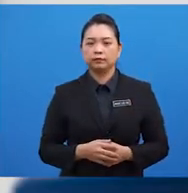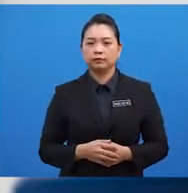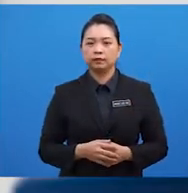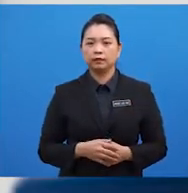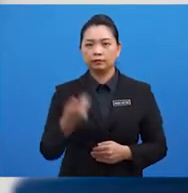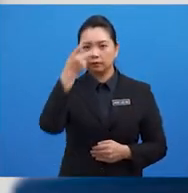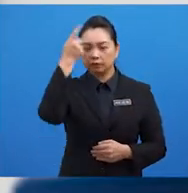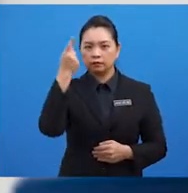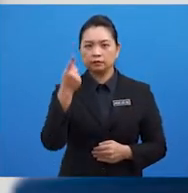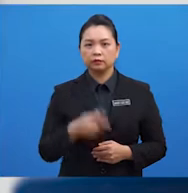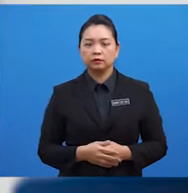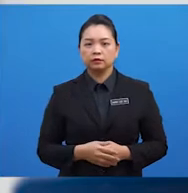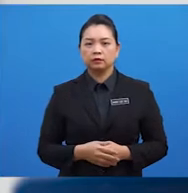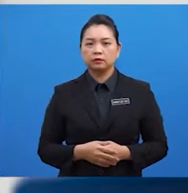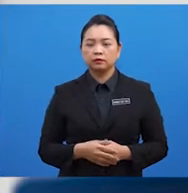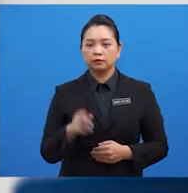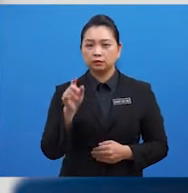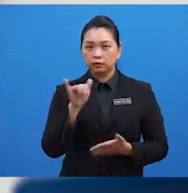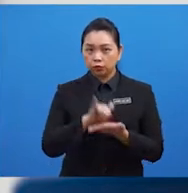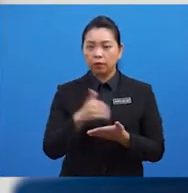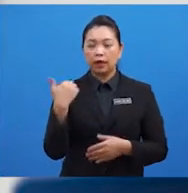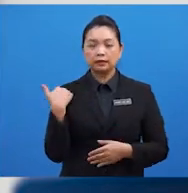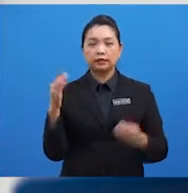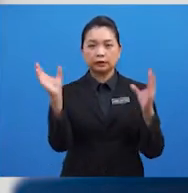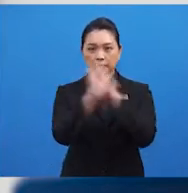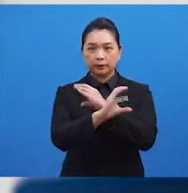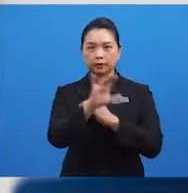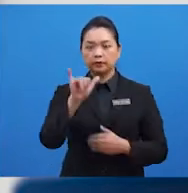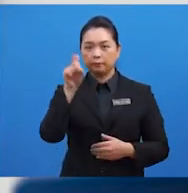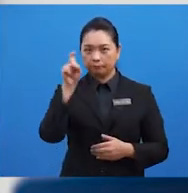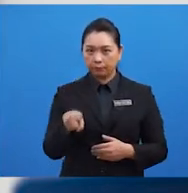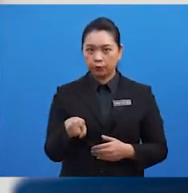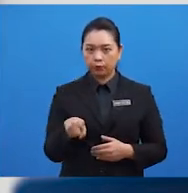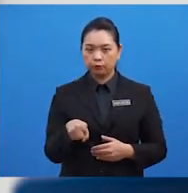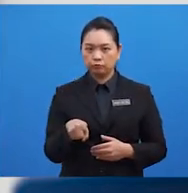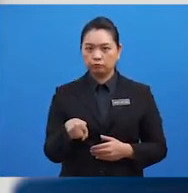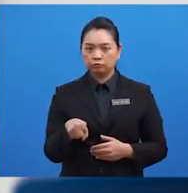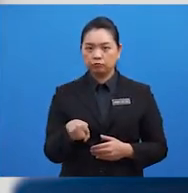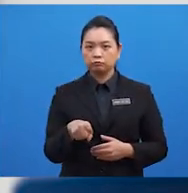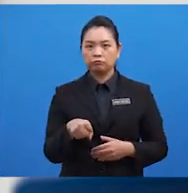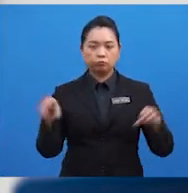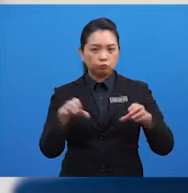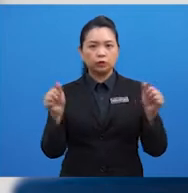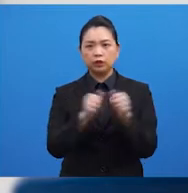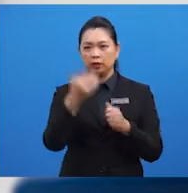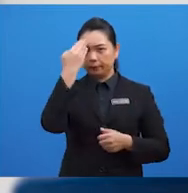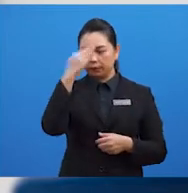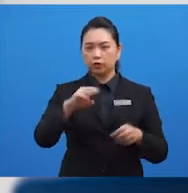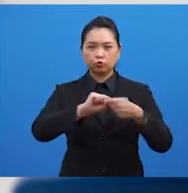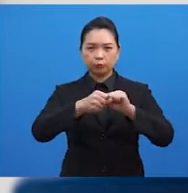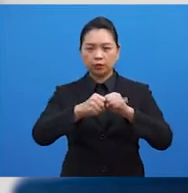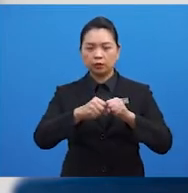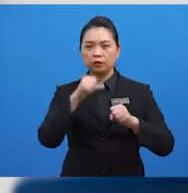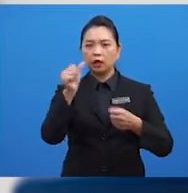ini kerana ia merupakan satu cabaran yang perlu ditangani secara bijak agar